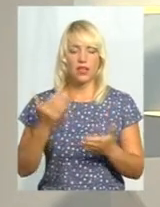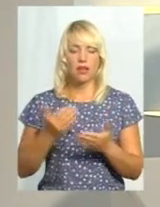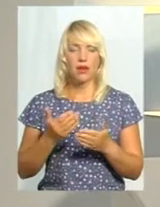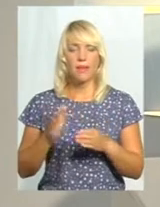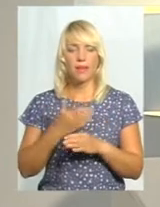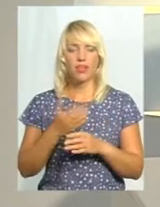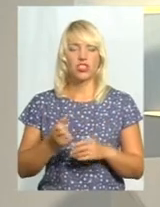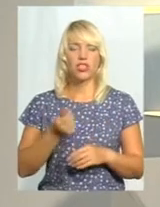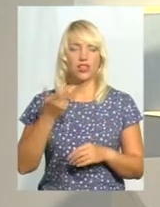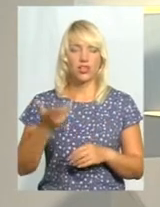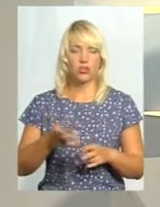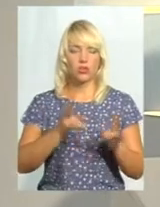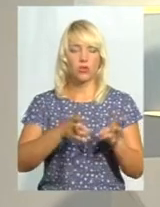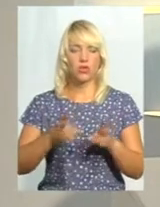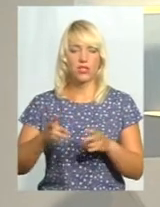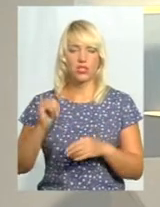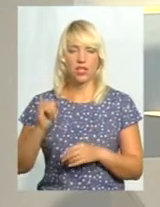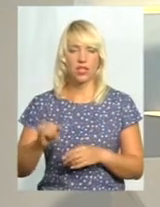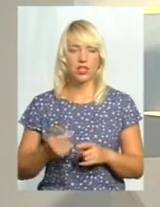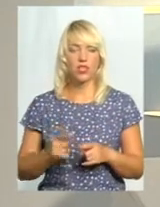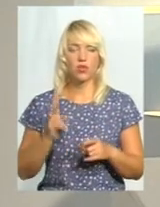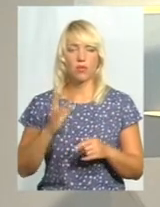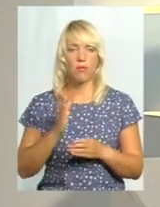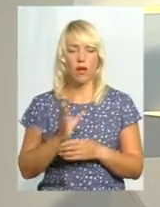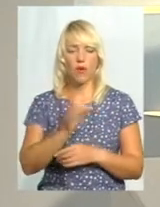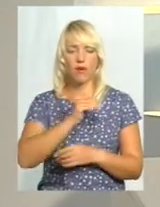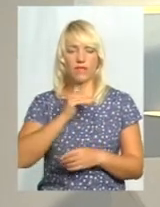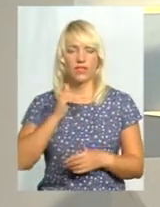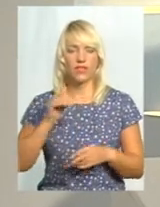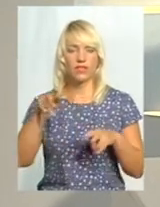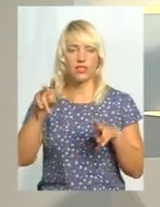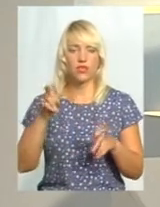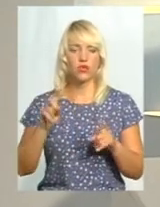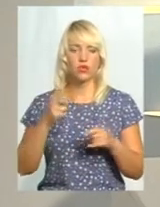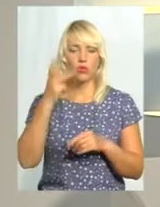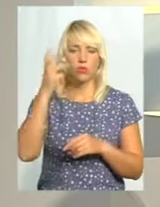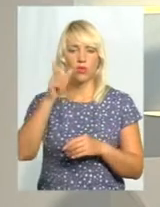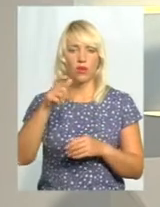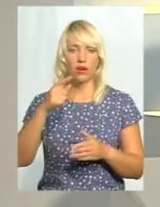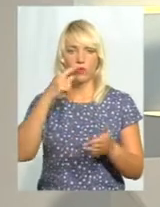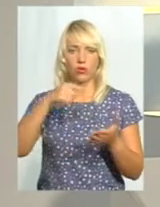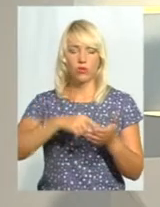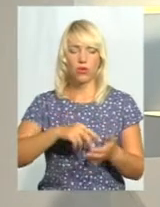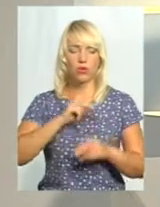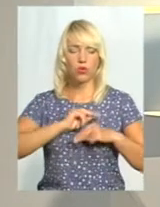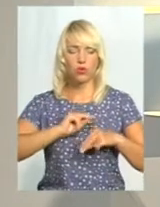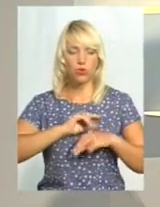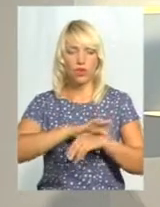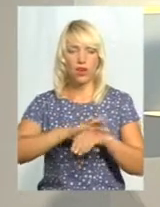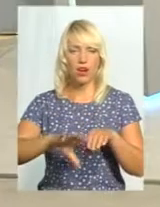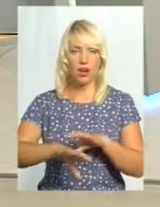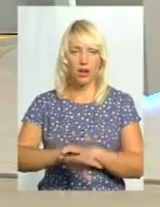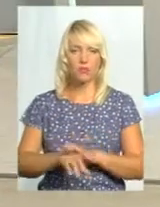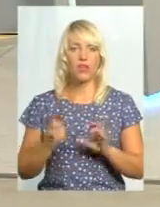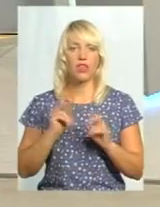офіційний статус? Проте чому подоляни потрапляють у трудове рабство та як його уникнути? Говоримо сьогодні у темі дня з